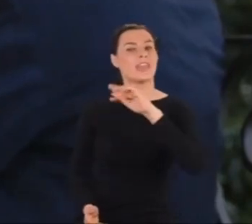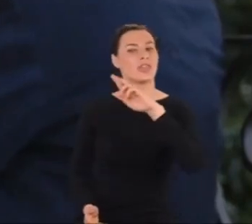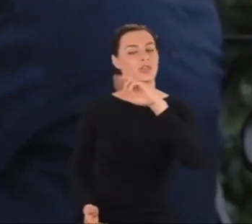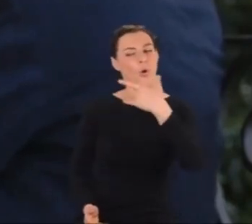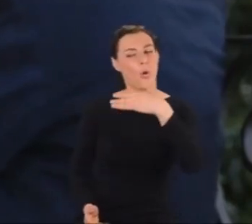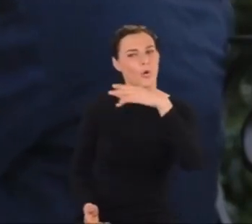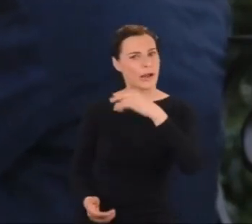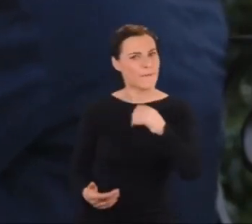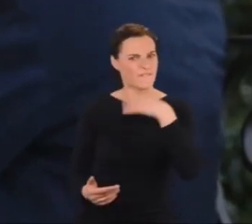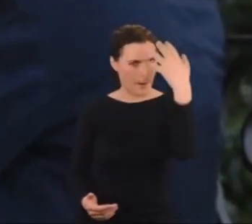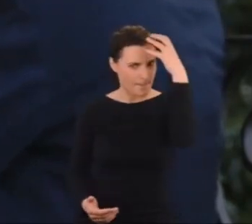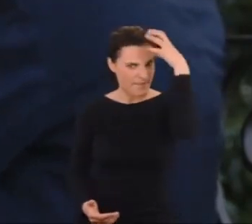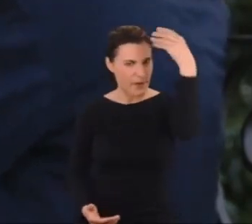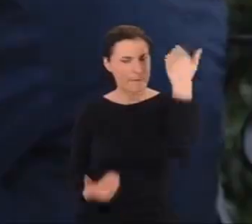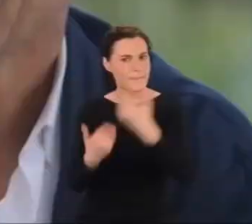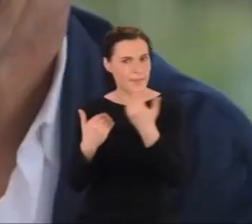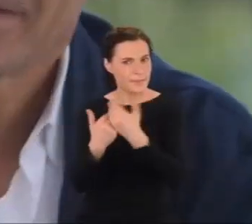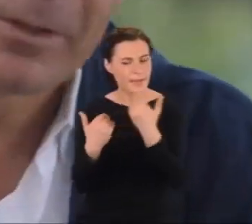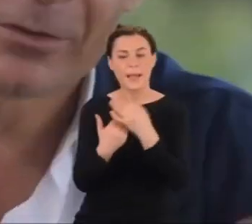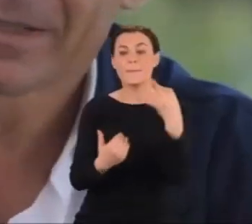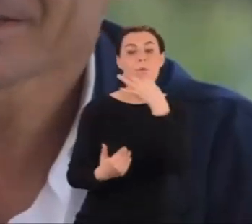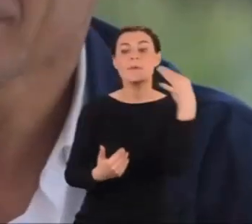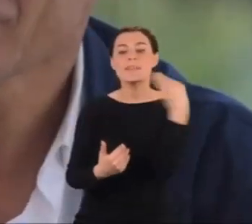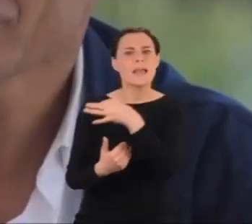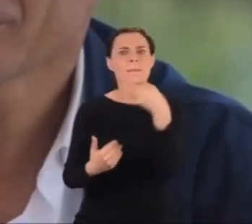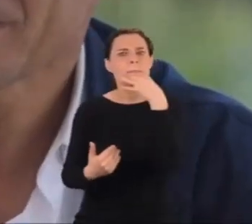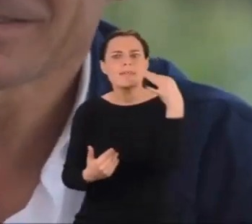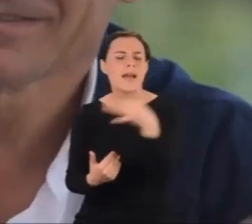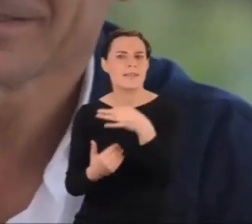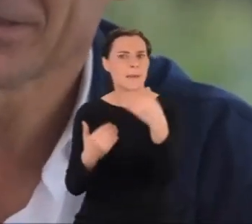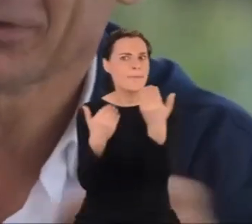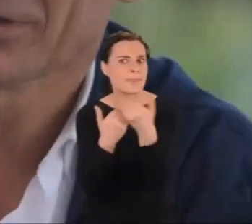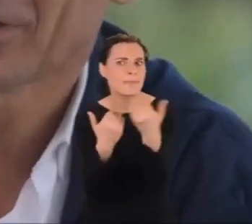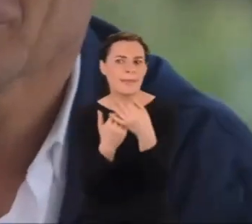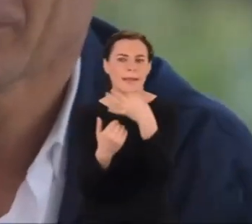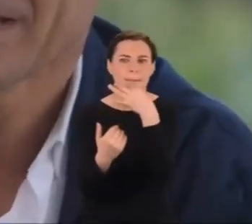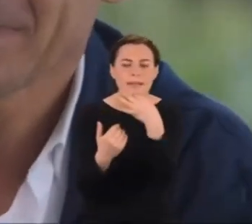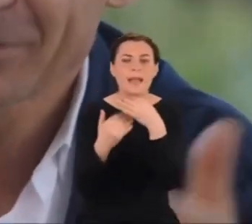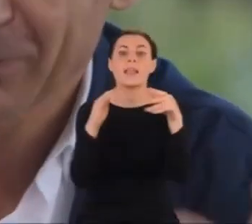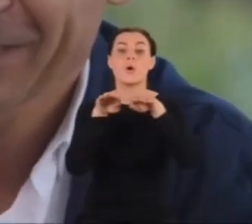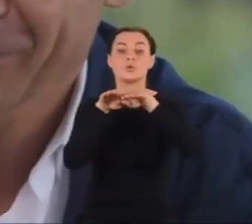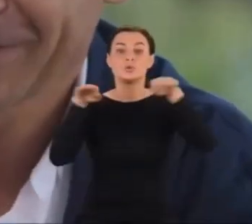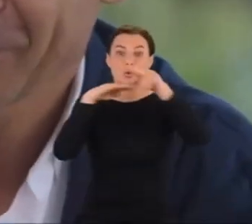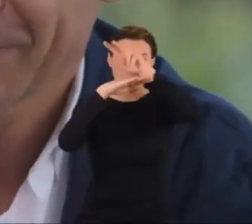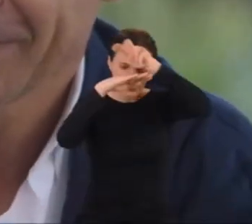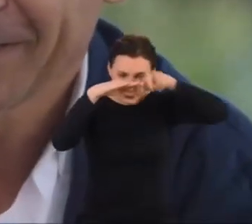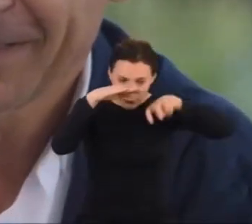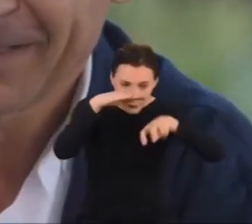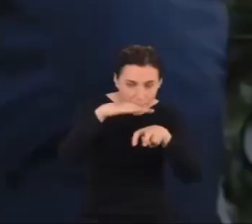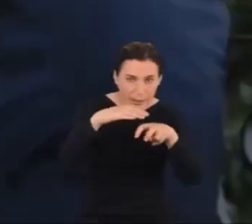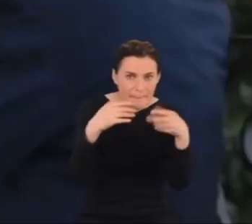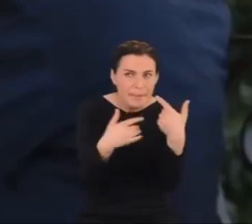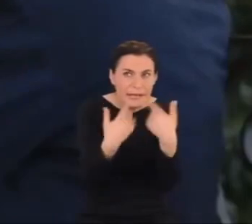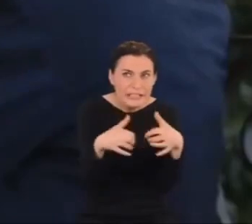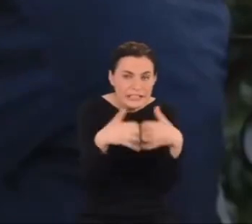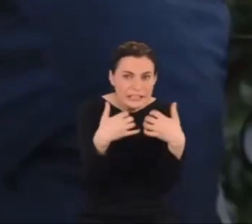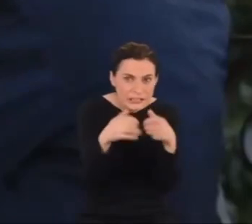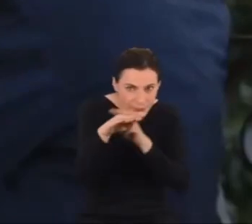Zadawano mu trudne obliczenia, a on chował się pod stołem i podawał prawidłową odpowiedź. Czy tak rzeczywiście było?